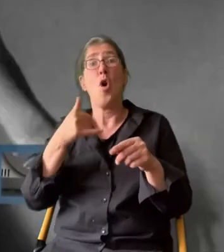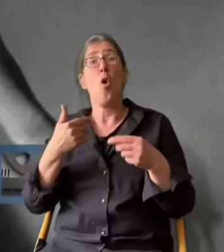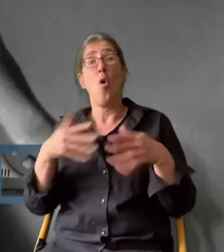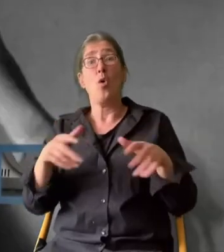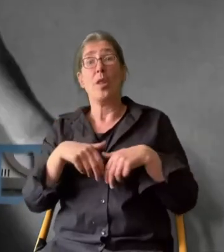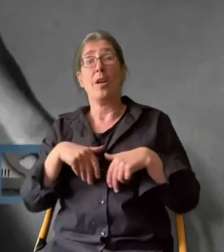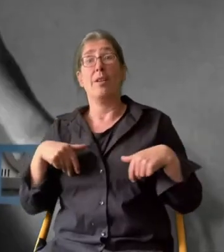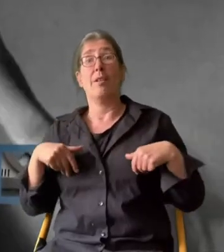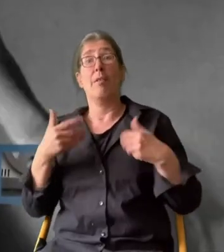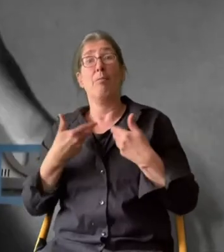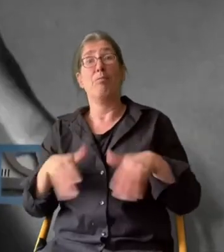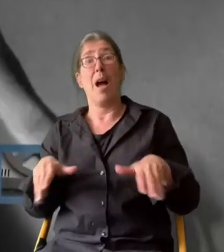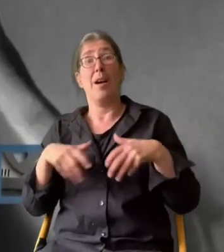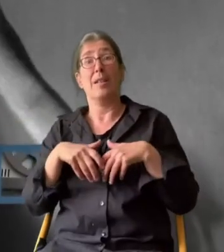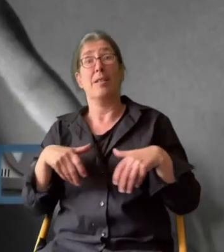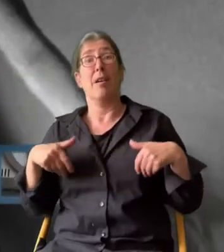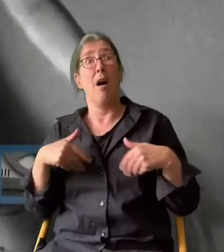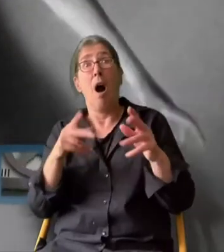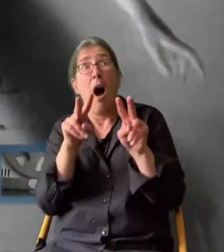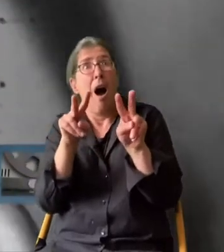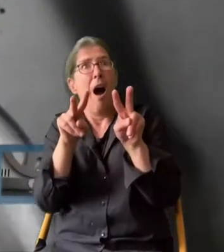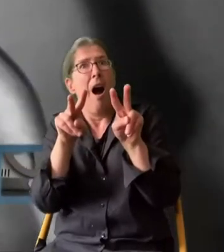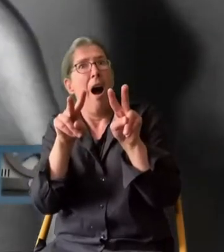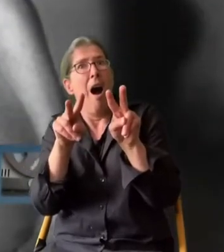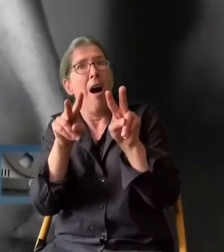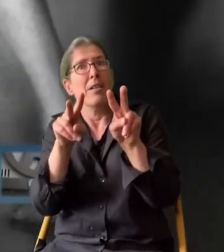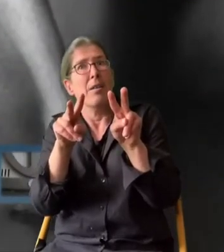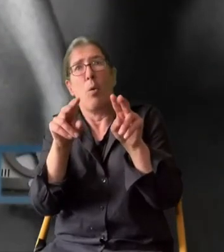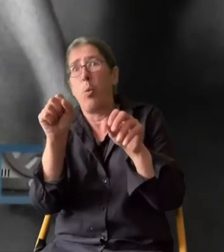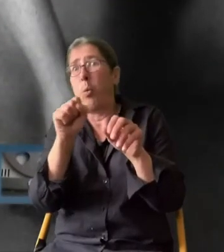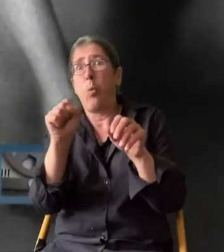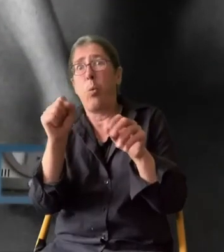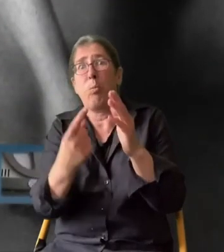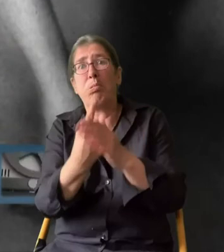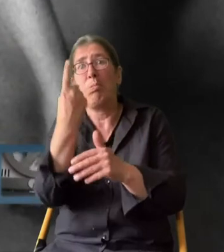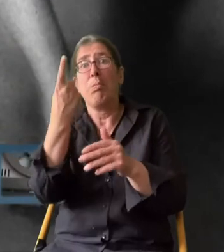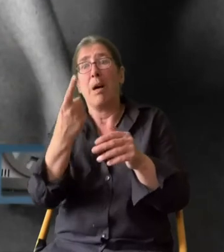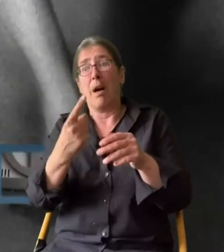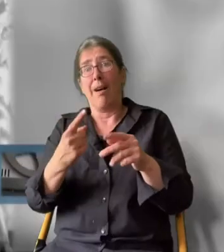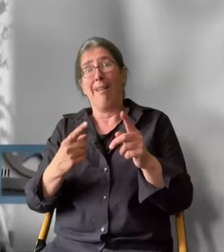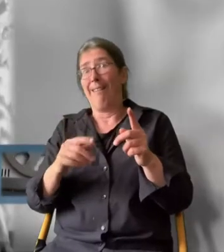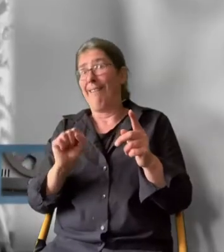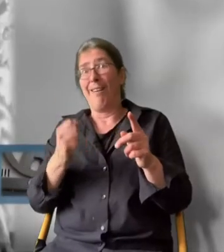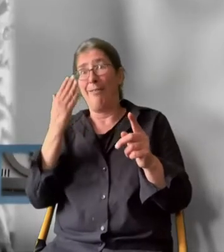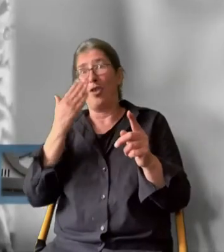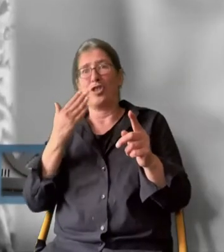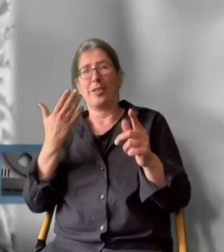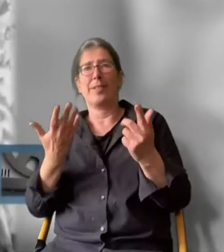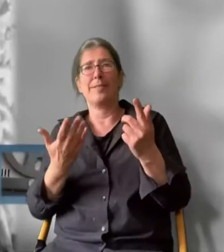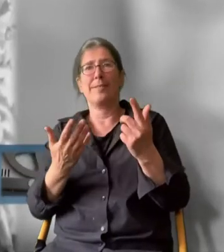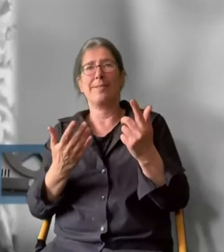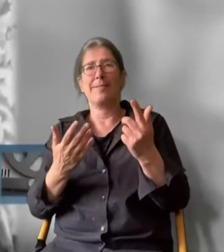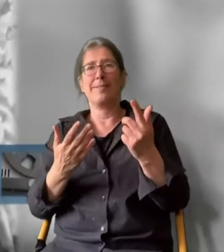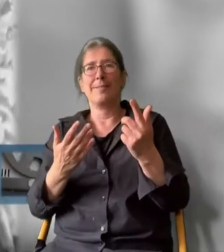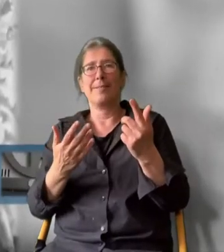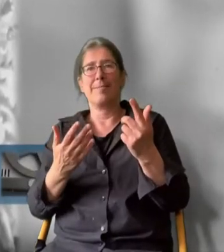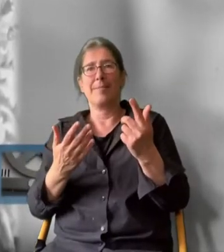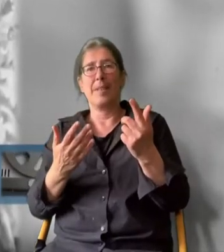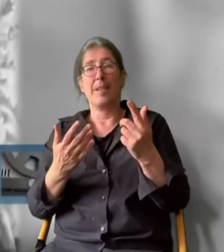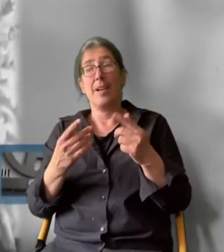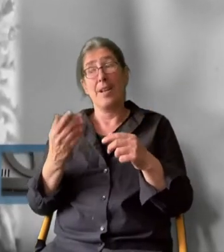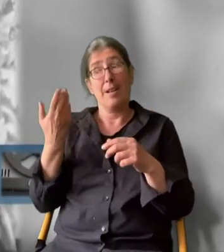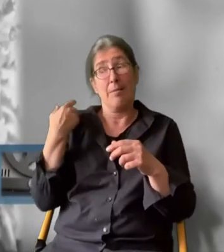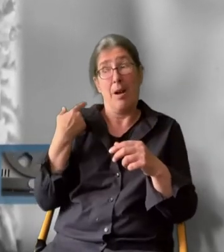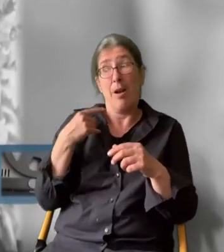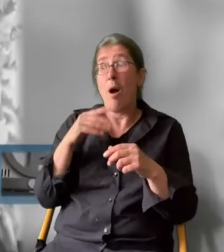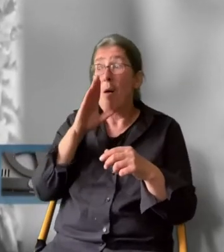Sekunden barbusig auftrat. Das war also eine Sensation überhaupt. Ich war, man konnte sich gar nicht behobeln. Das